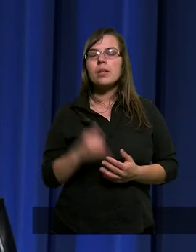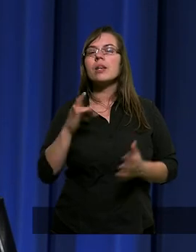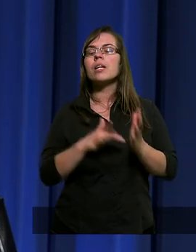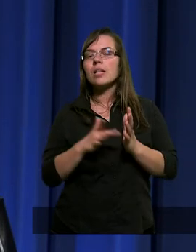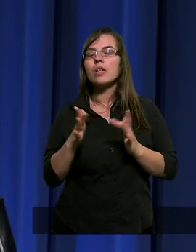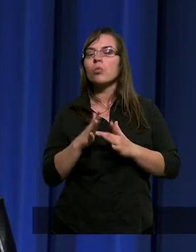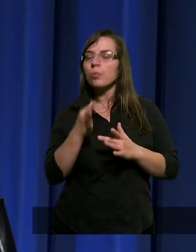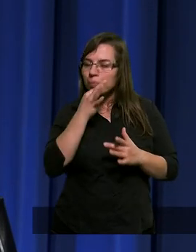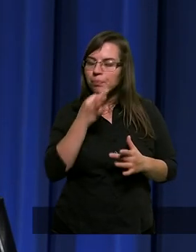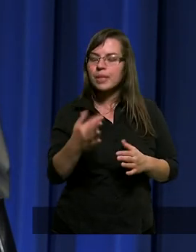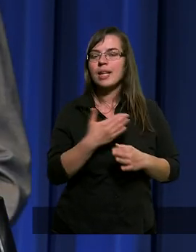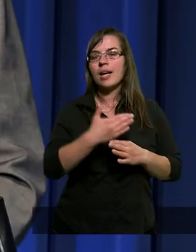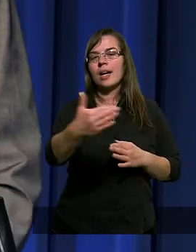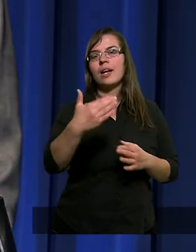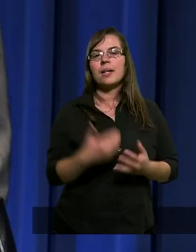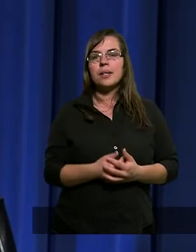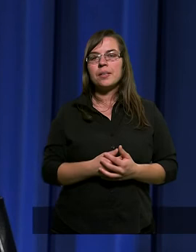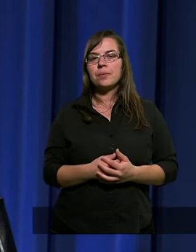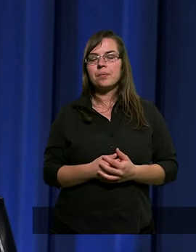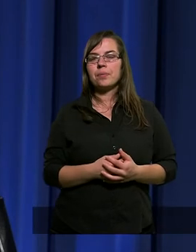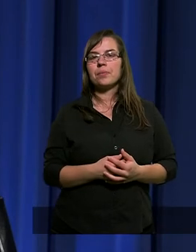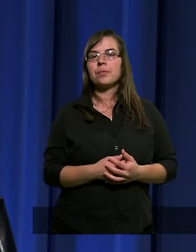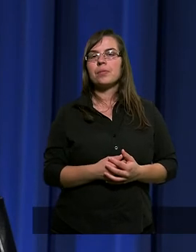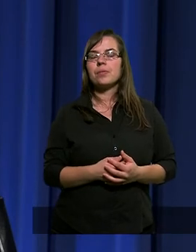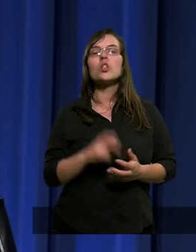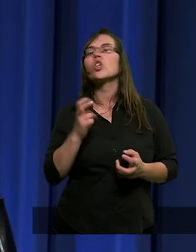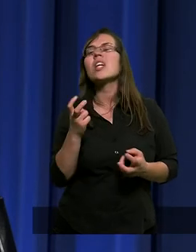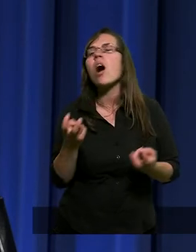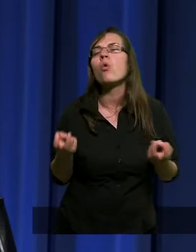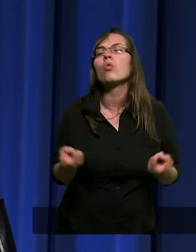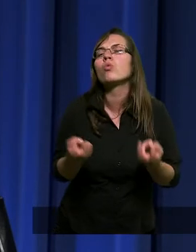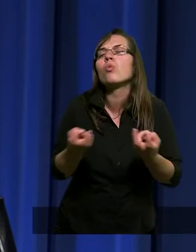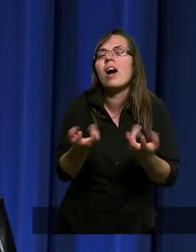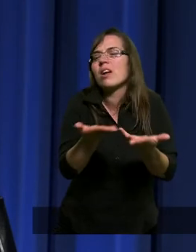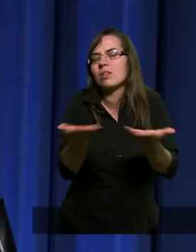No i Chrystus ich pyta, kogo szukacie?